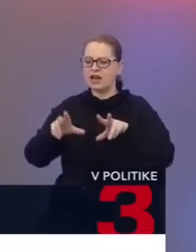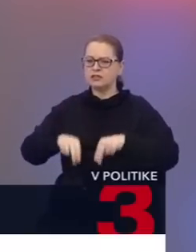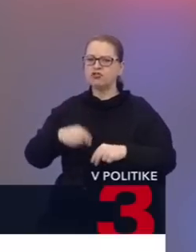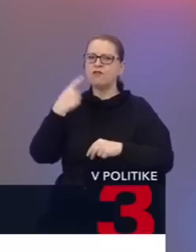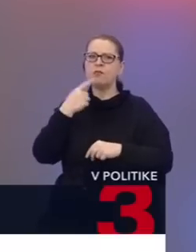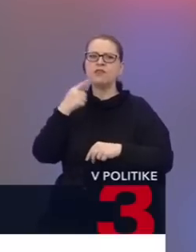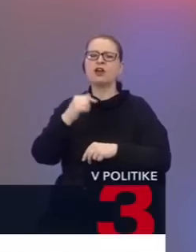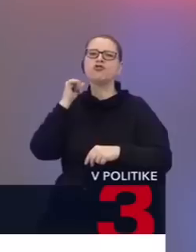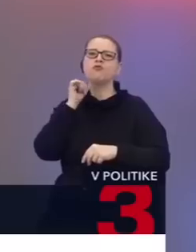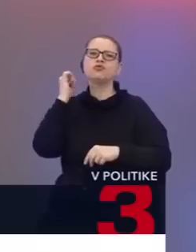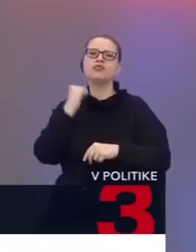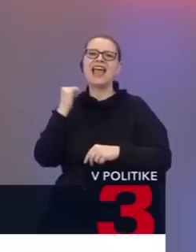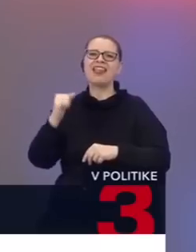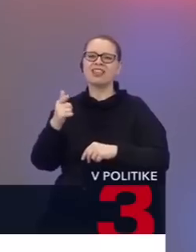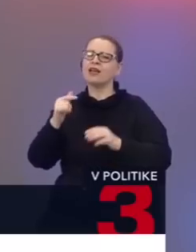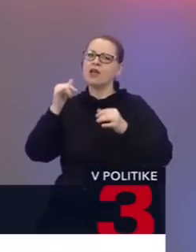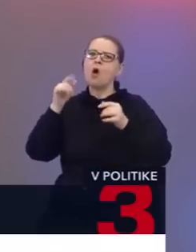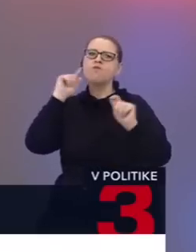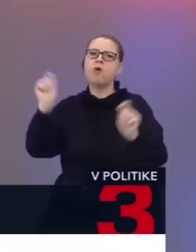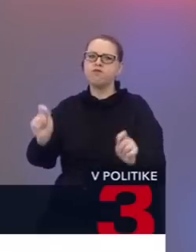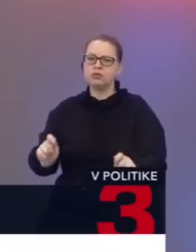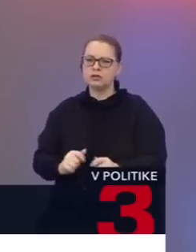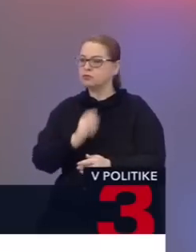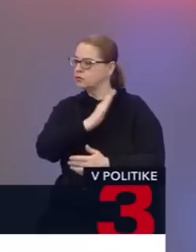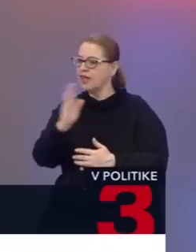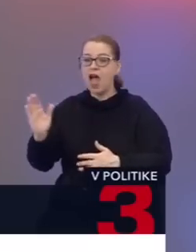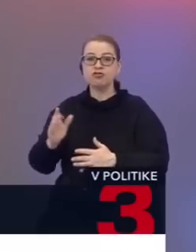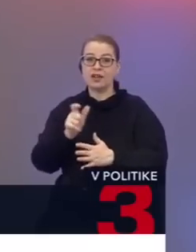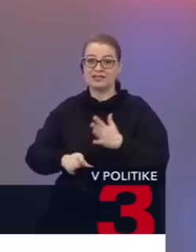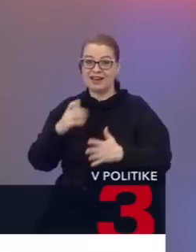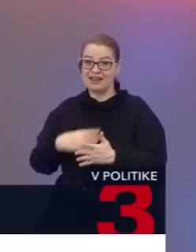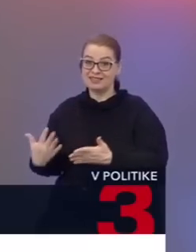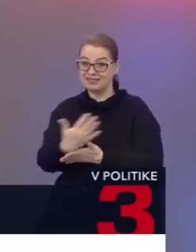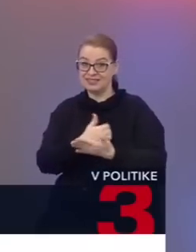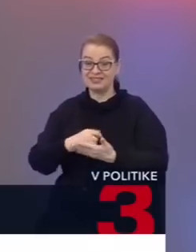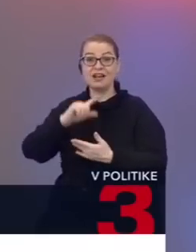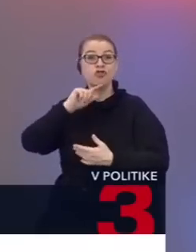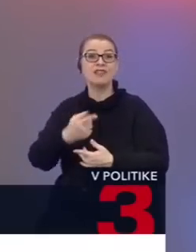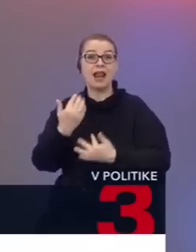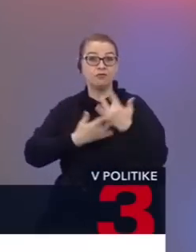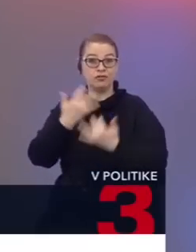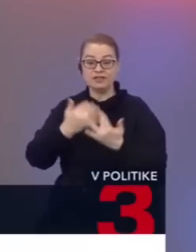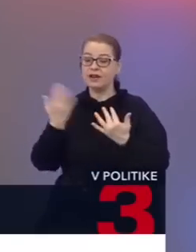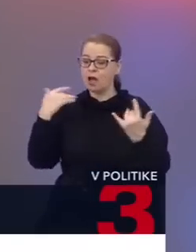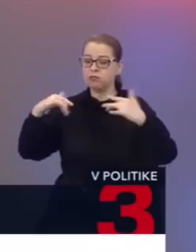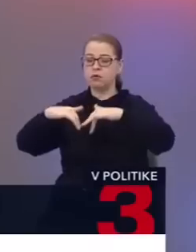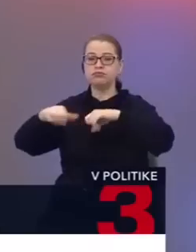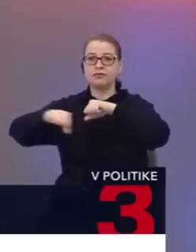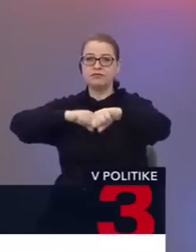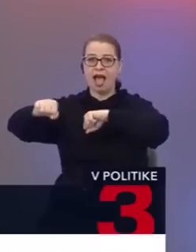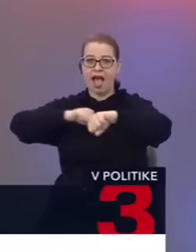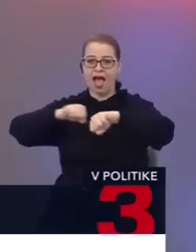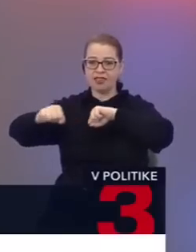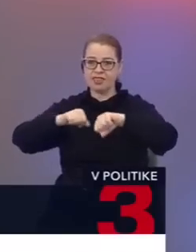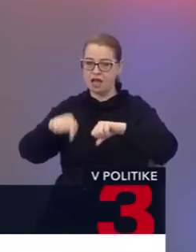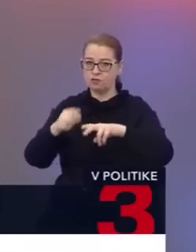každá strana legitímne potrebuje uhrad vo voľbách čo najlepší výsledok, aby sa mohla podielať na riadení tejto krajiny, čo je